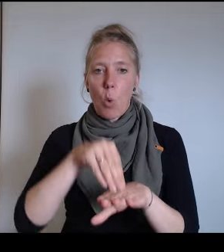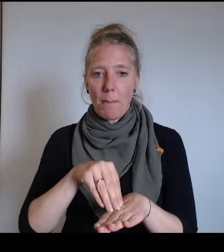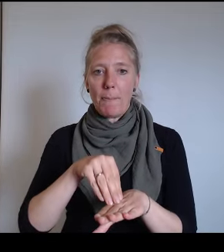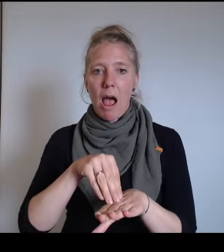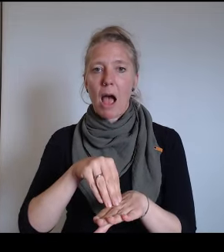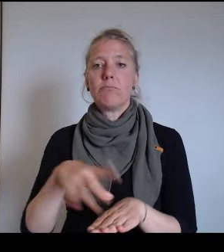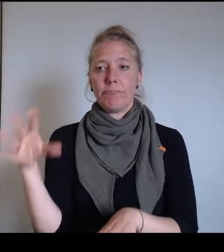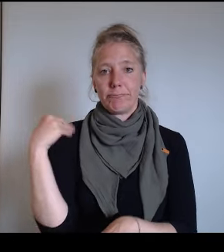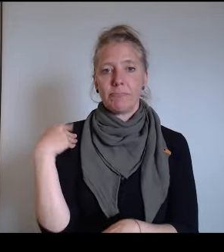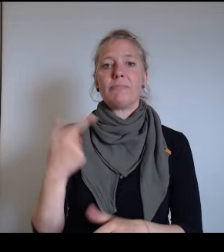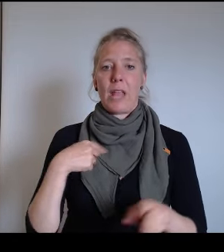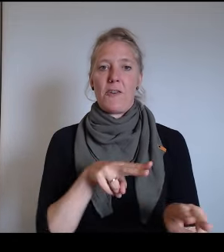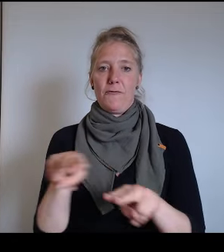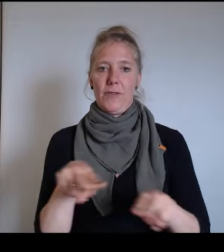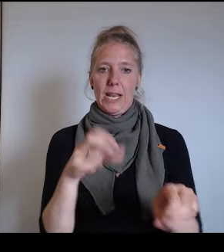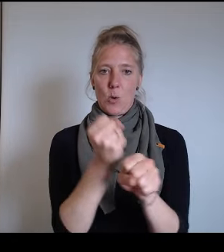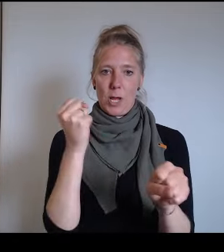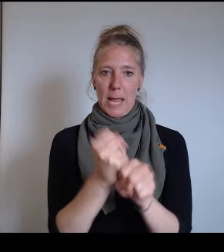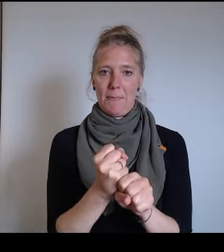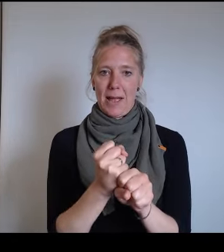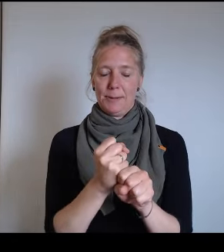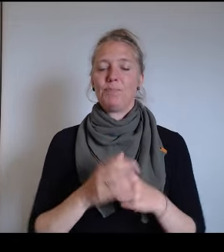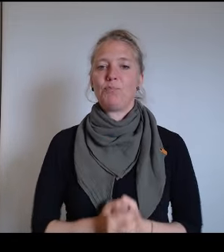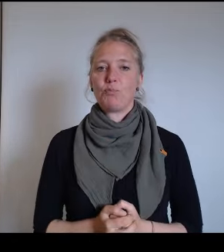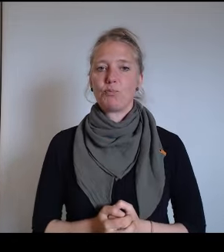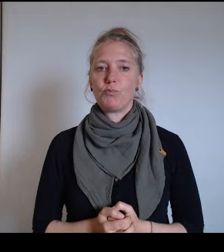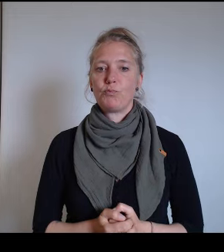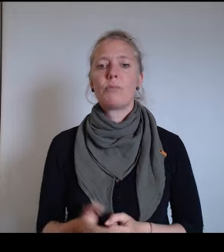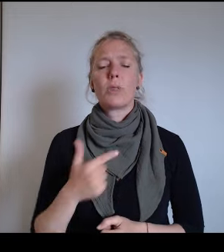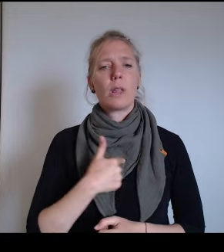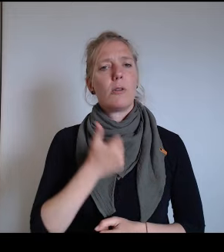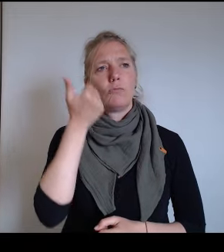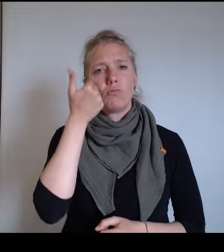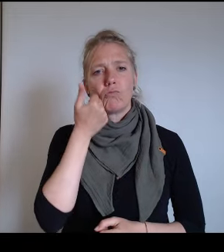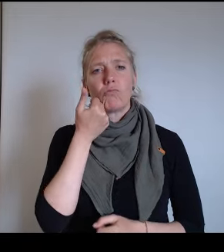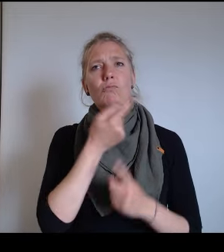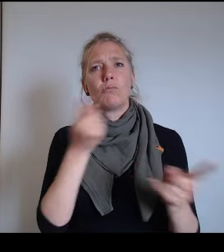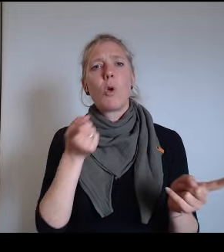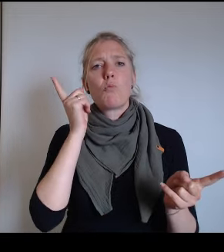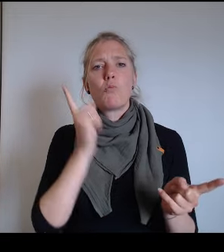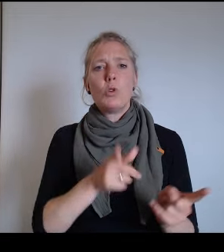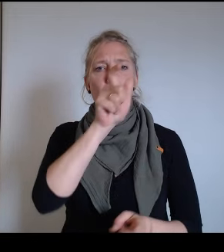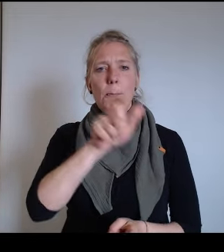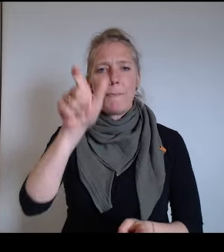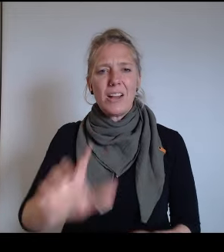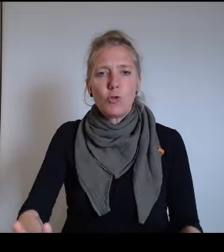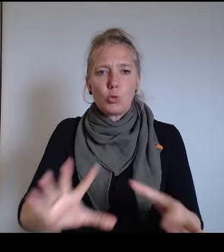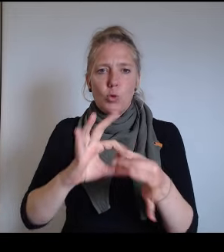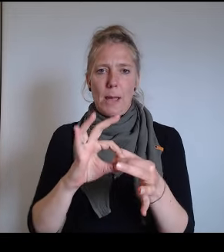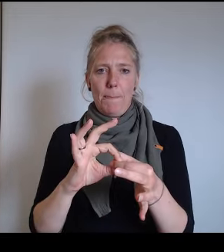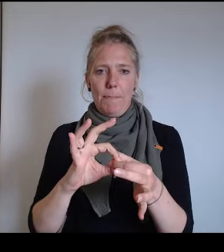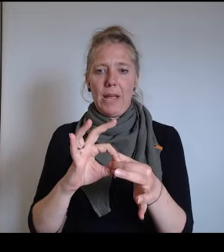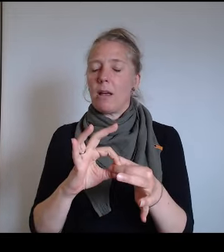Videobeitrag geben kann. Meine sehr verehrten Damen und Herren, wir müssen Menschen in Verbindung bringen.